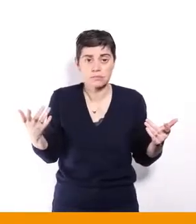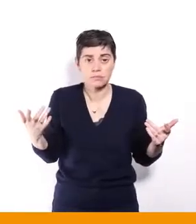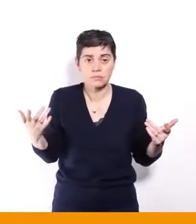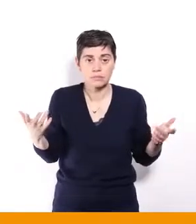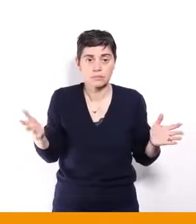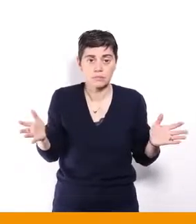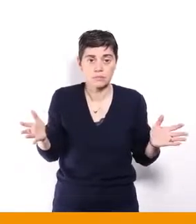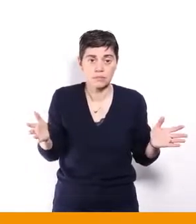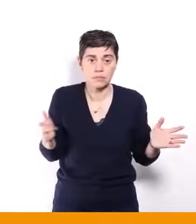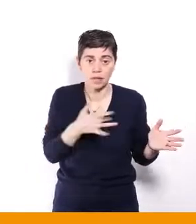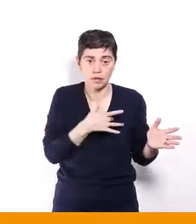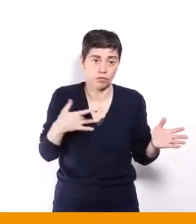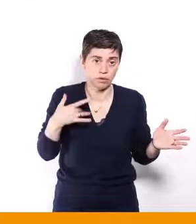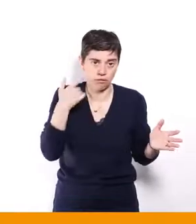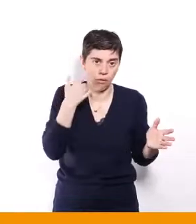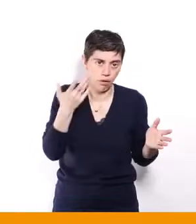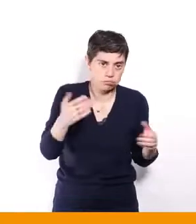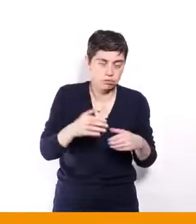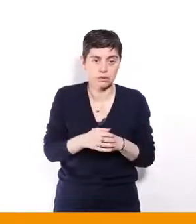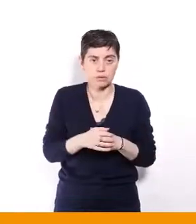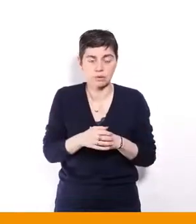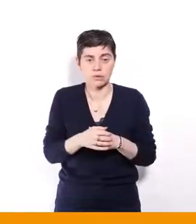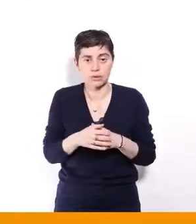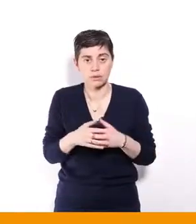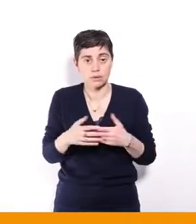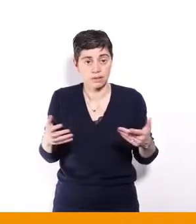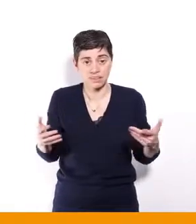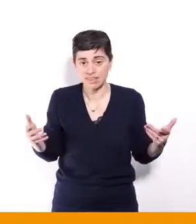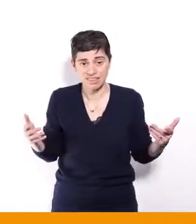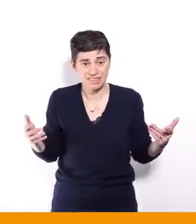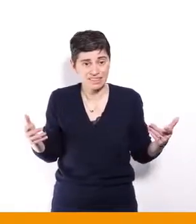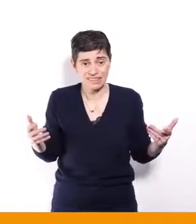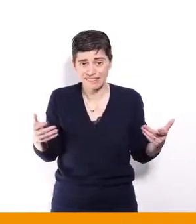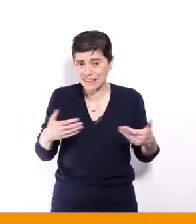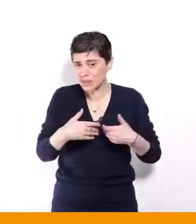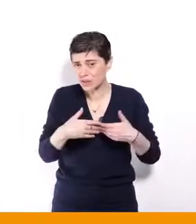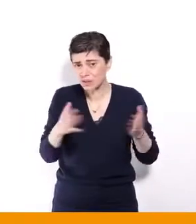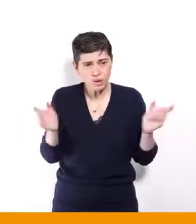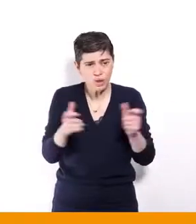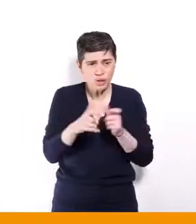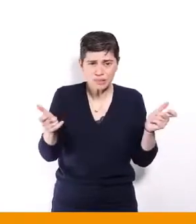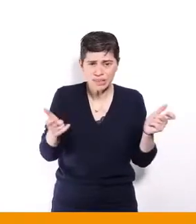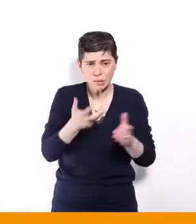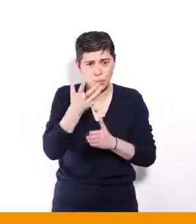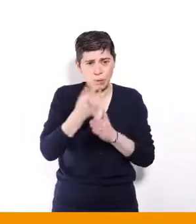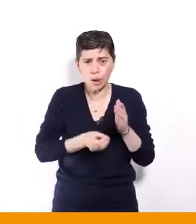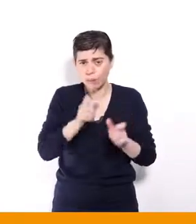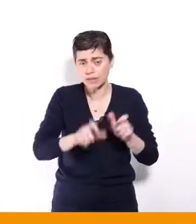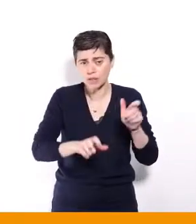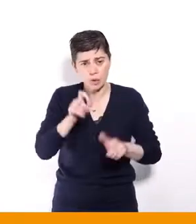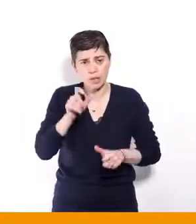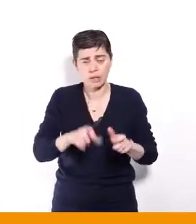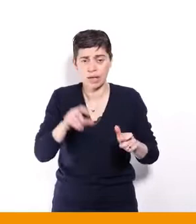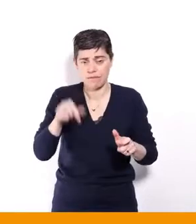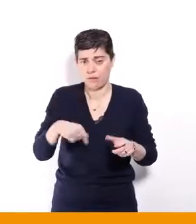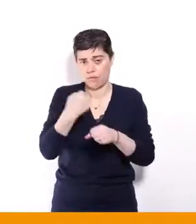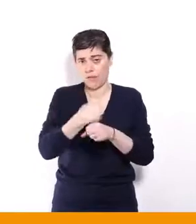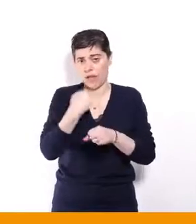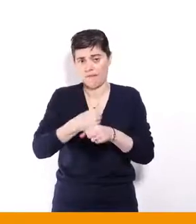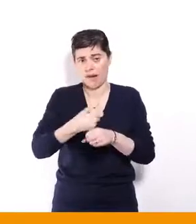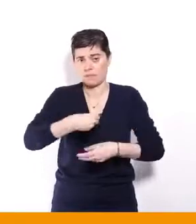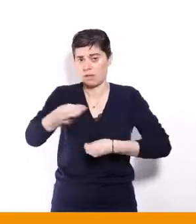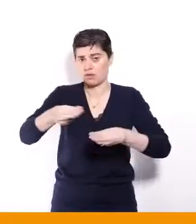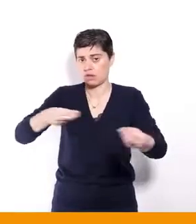mesurez bien. Il manque des bras dans absolument toutes les entreprises. Donc, il faut répartir le travail